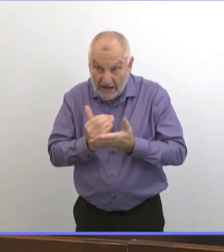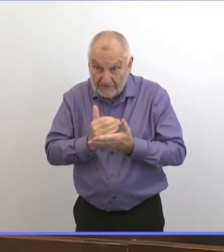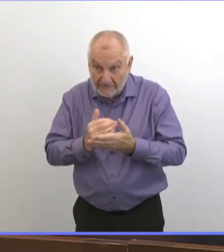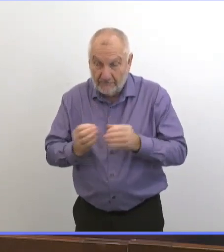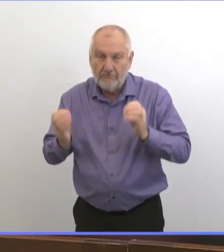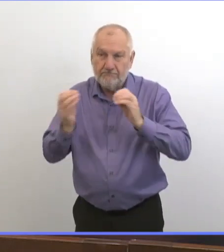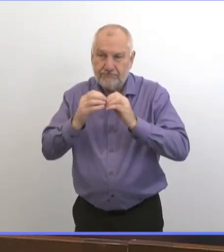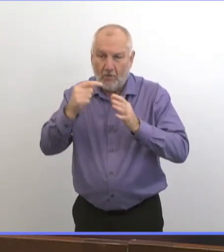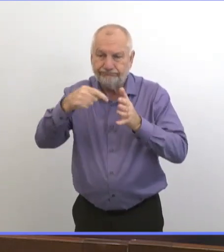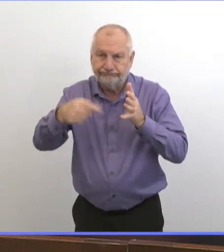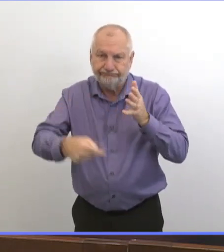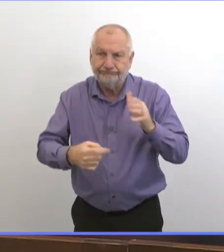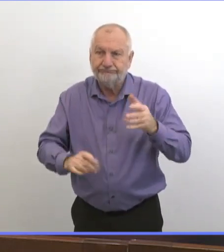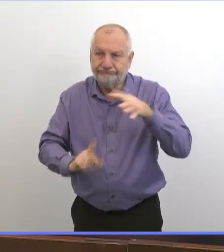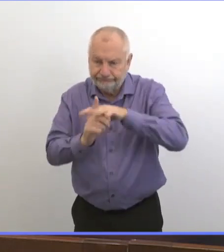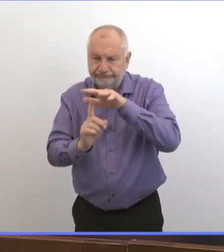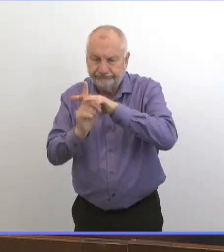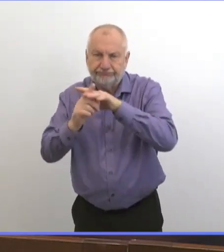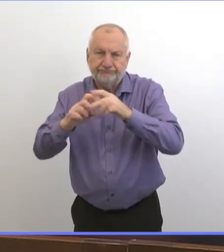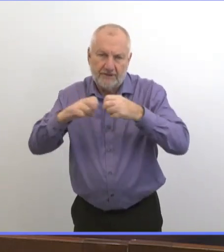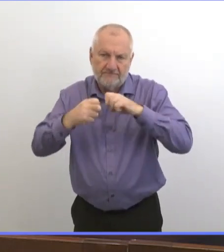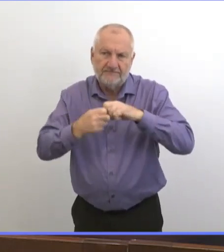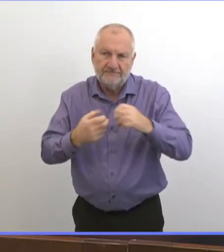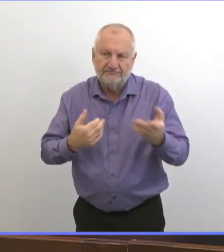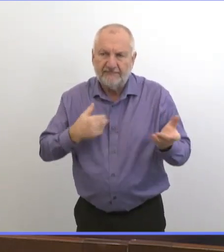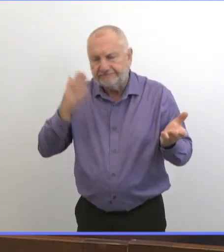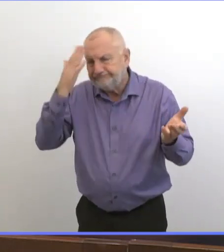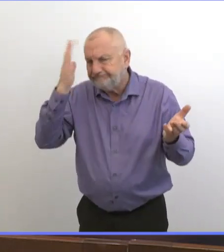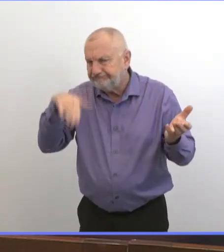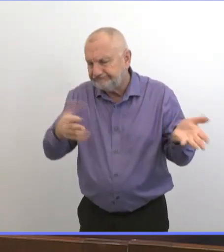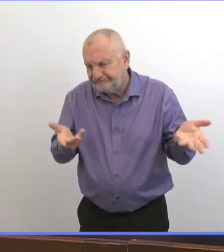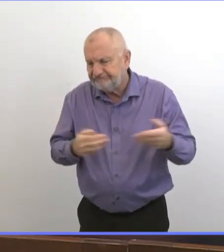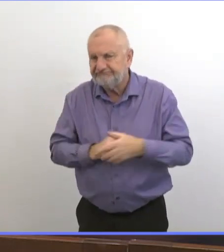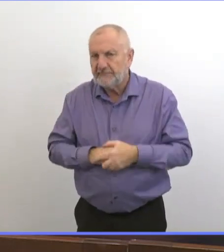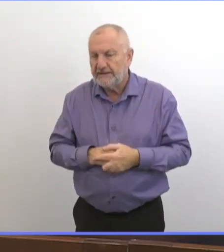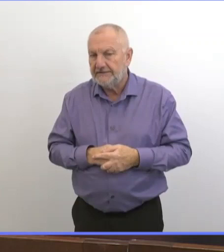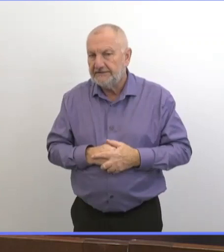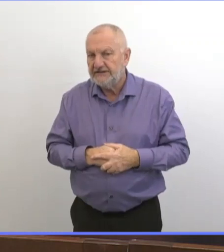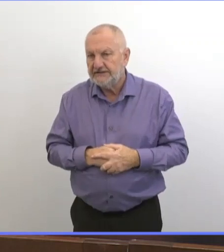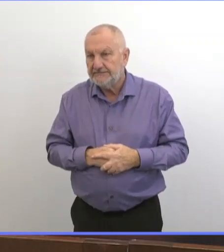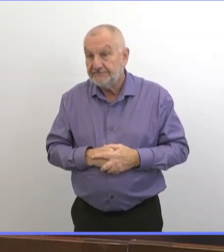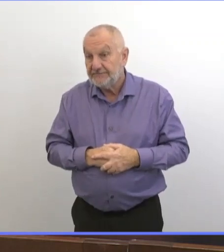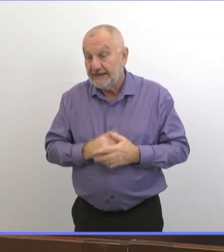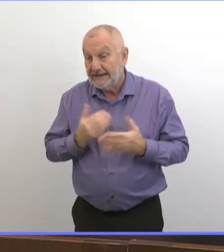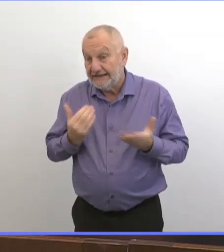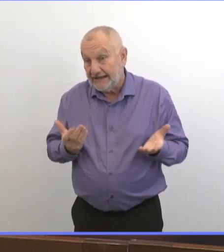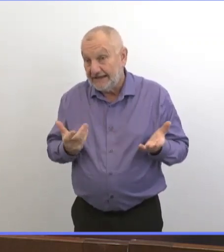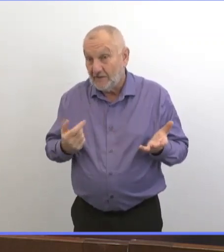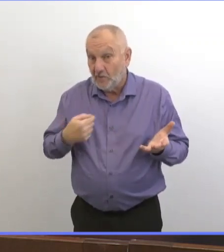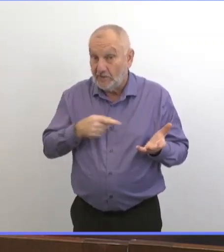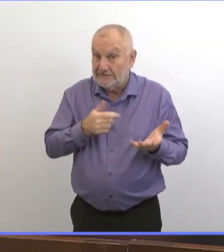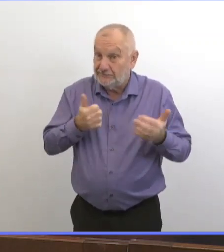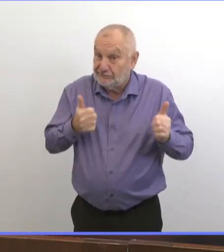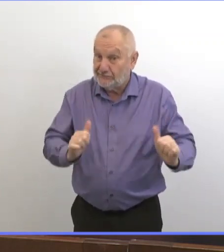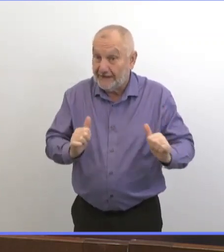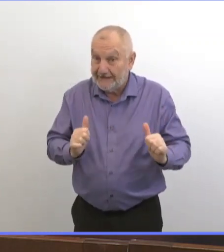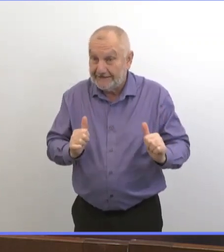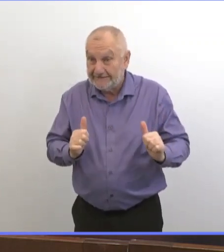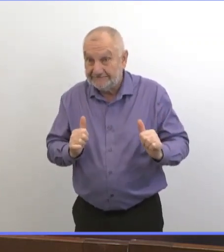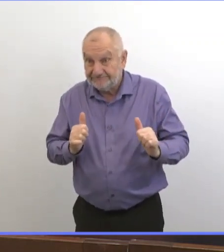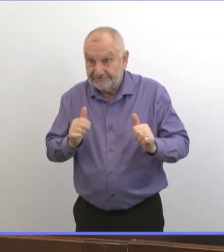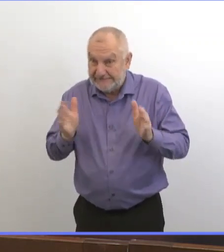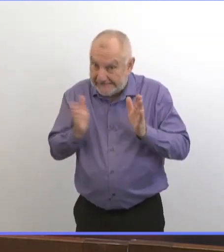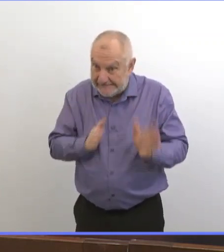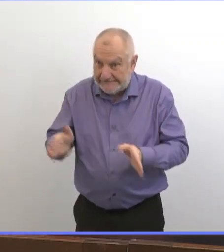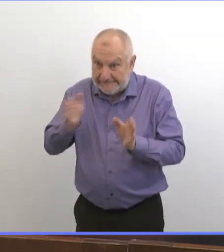Et donc la santé publique est consciente de ça. On essaie de faire face à